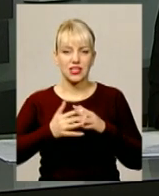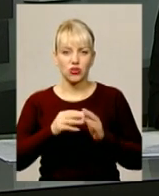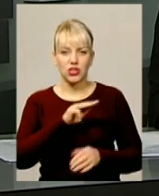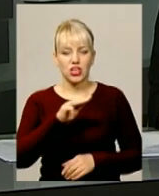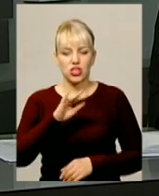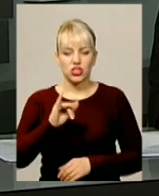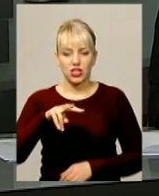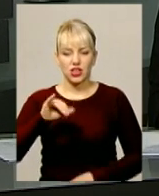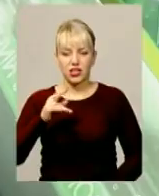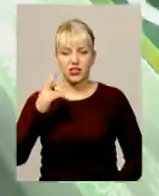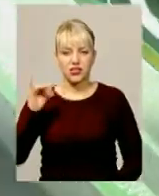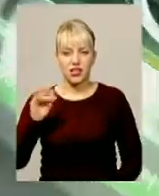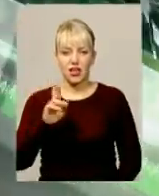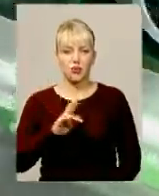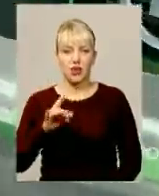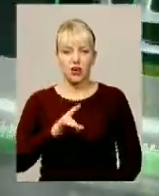Ярмоленецького району.